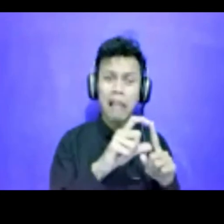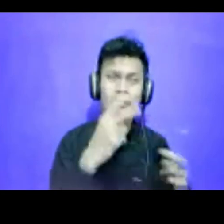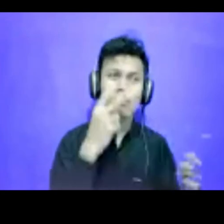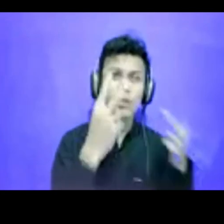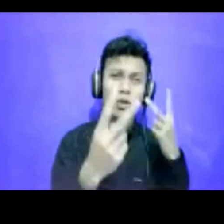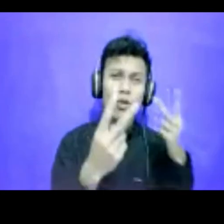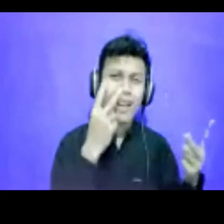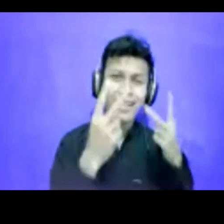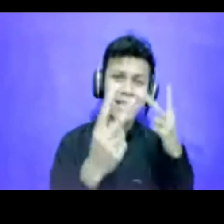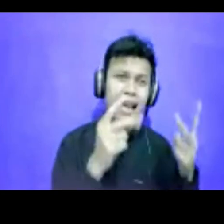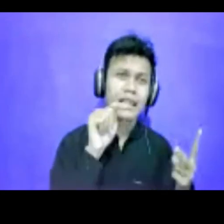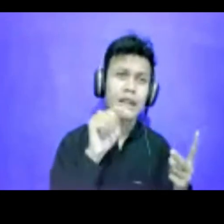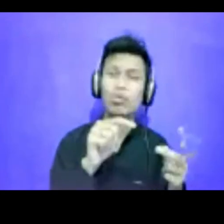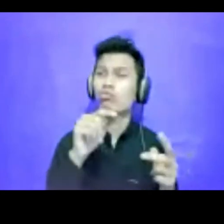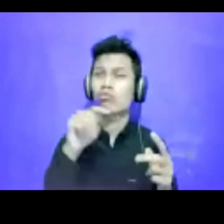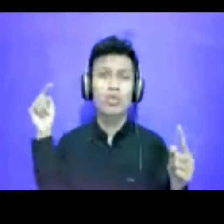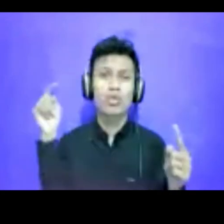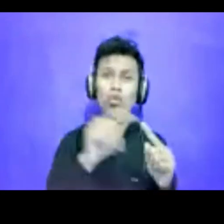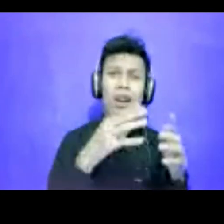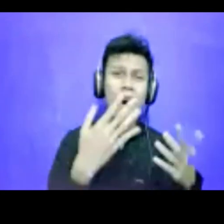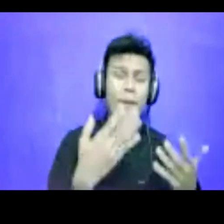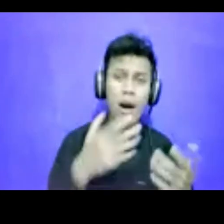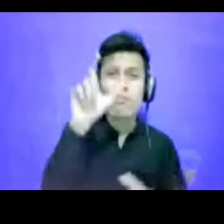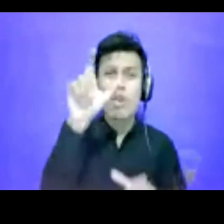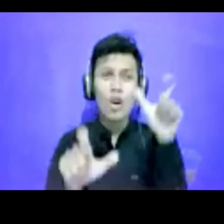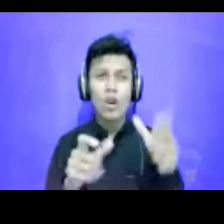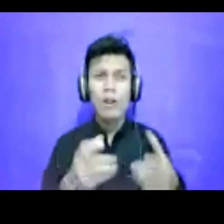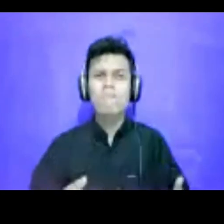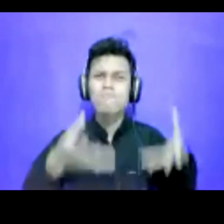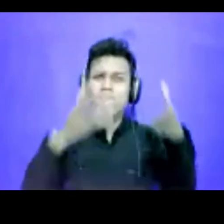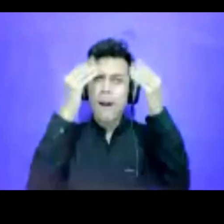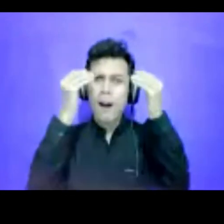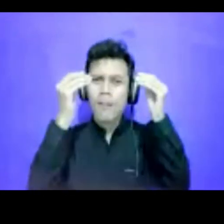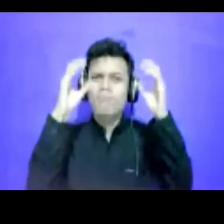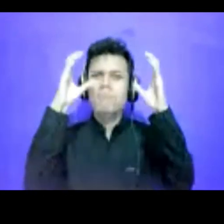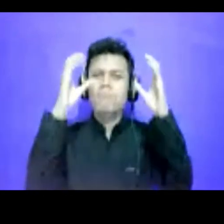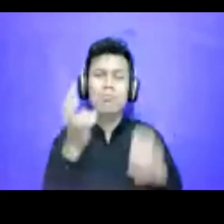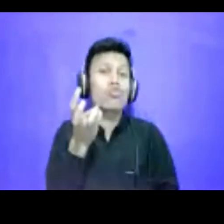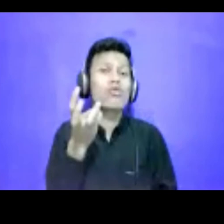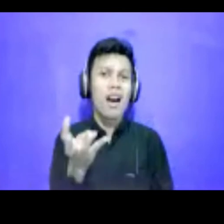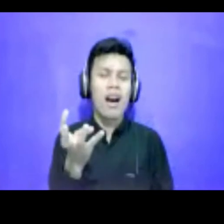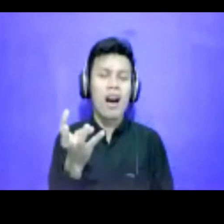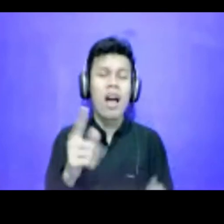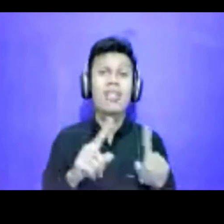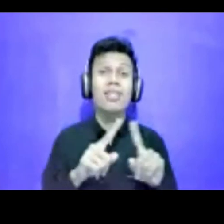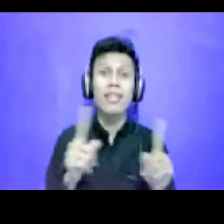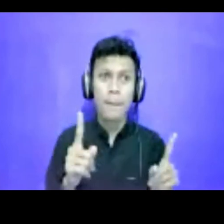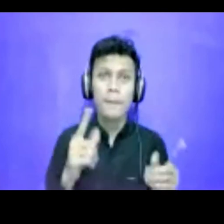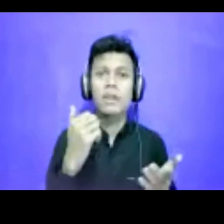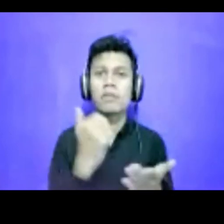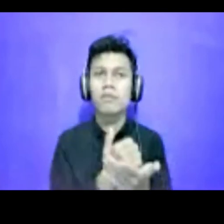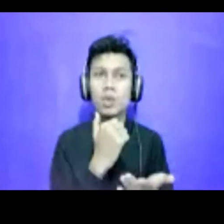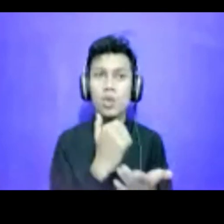sebenarnya tujuannya untuk memudahkan orang memahami. Tapi pada dasarnya, itu juga bisa